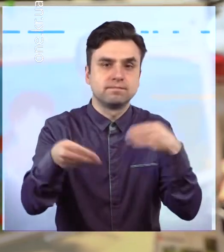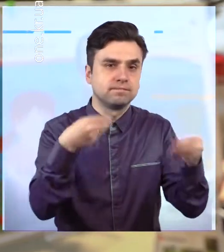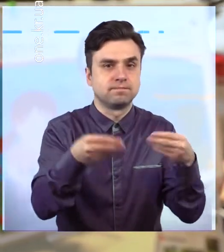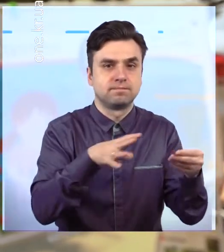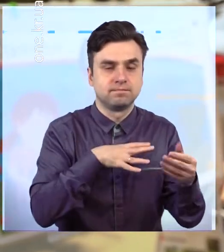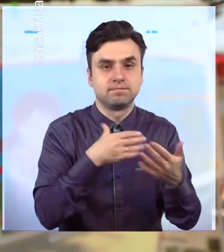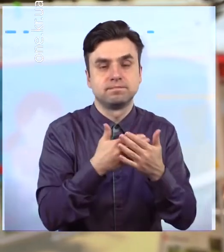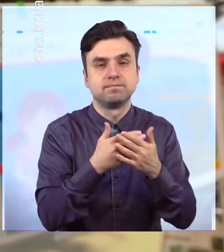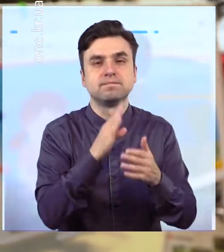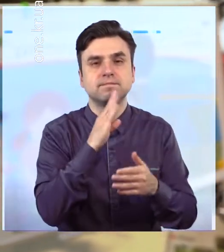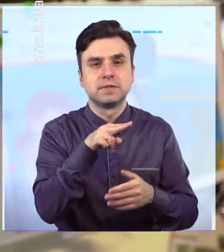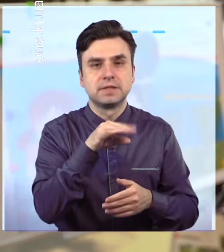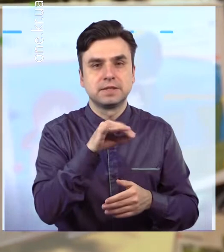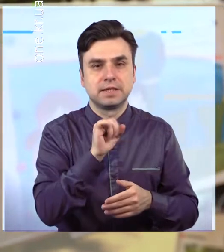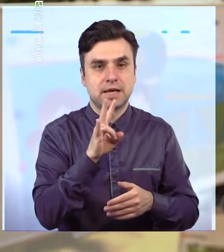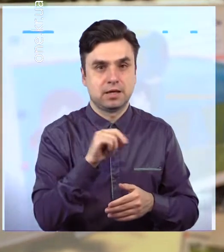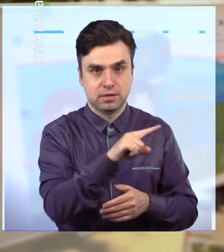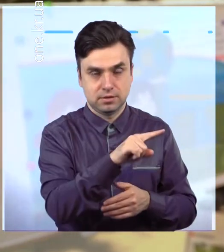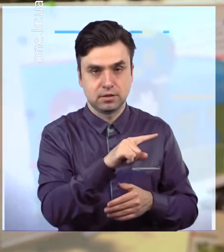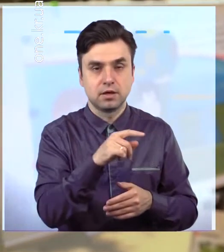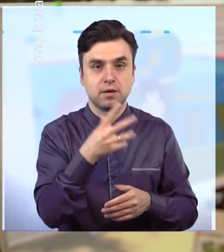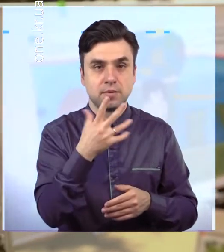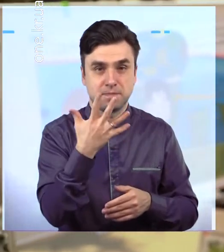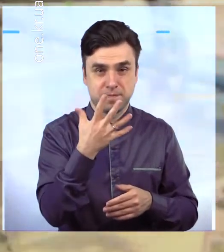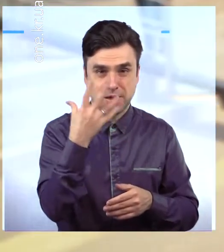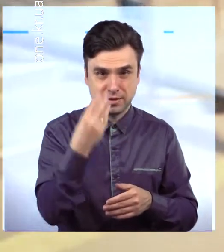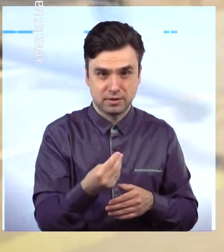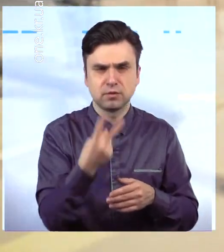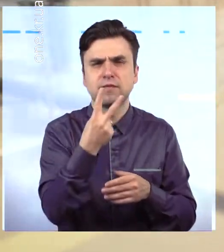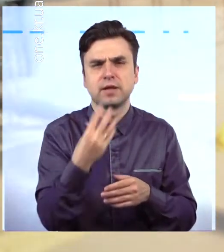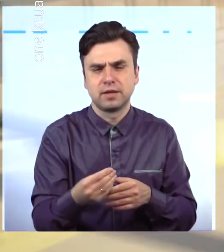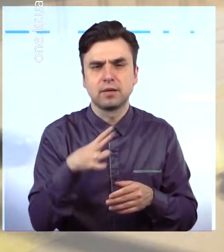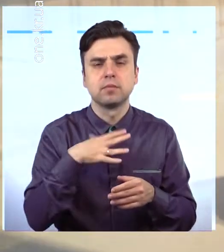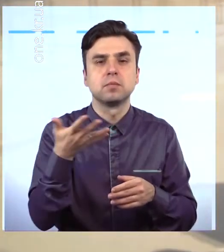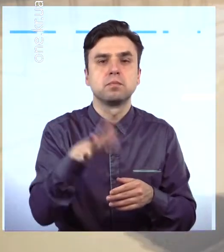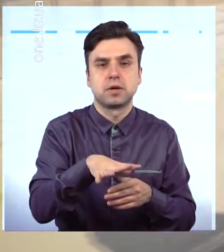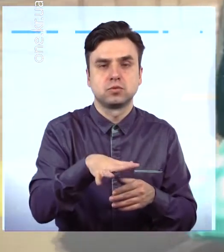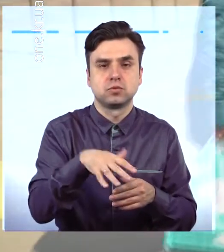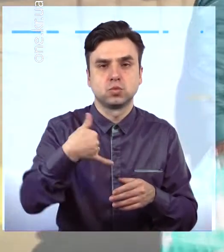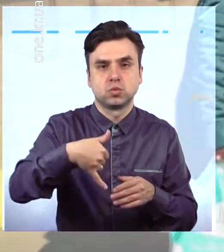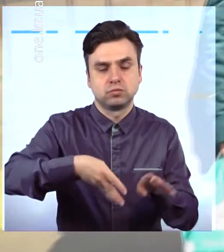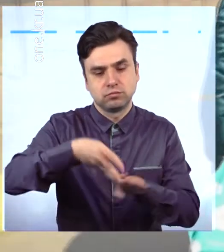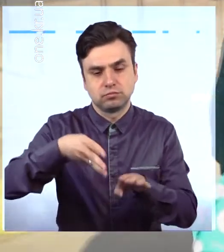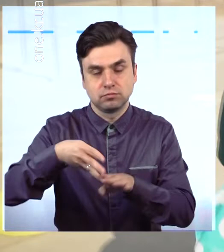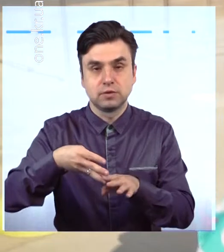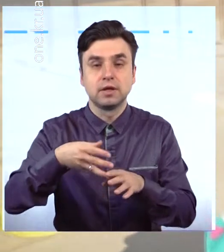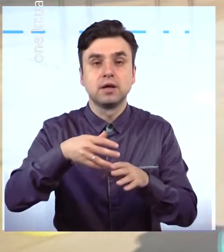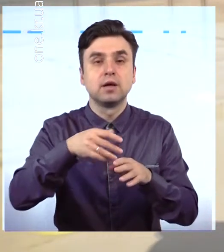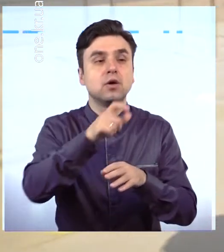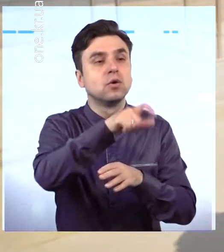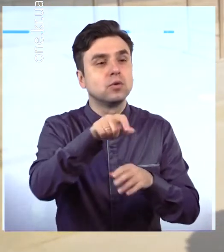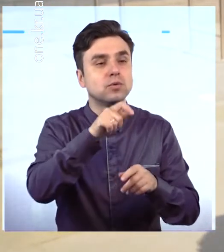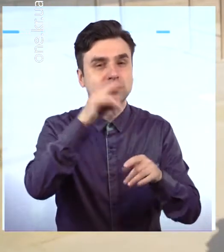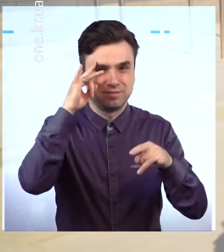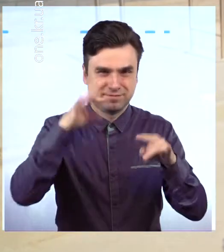і 13-річна Діана. За два дні вона самостійно пошила п'ять екомішечків. Каже, помітила, що подеколи люди побоюються брати такі подарунки,